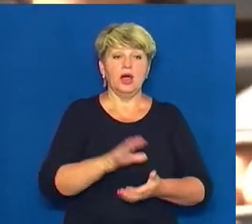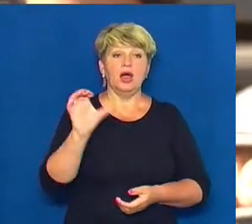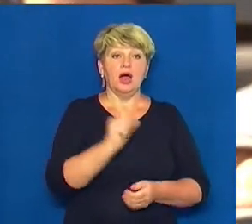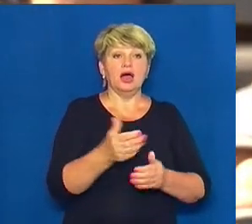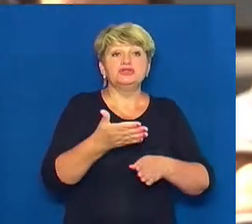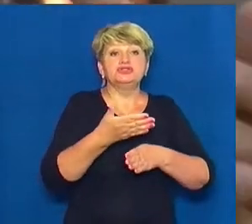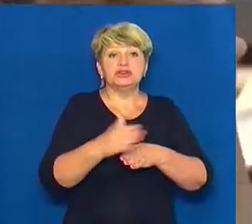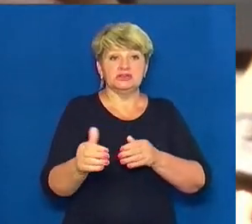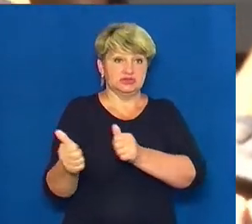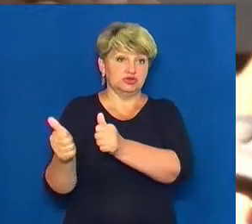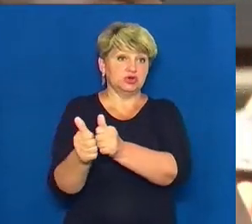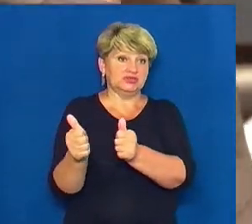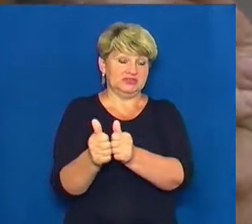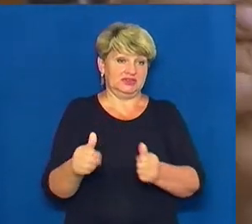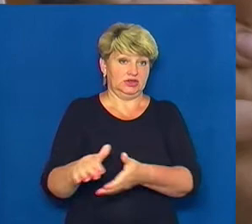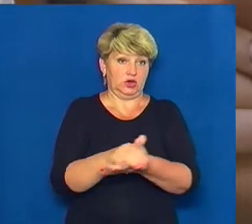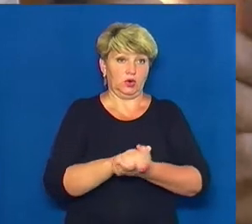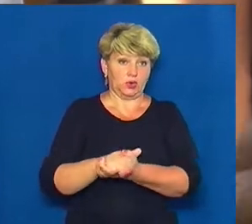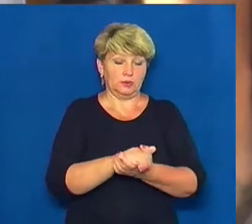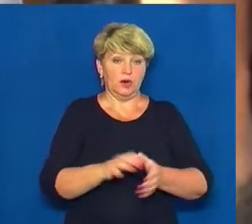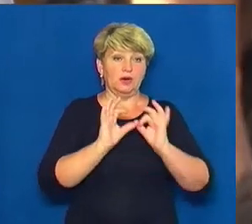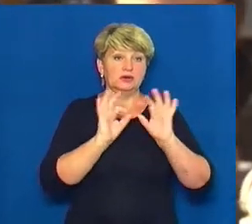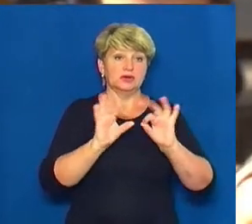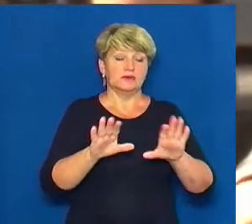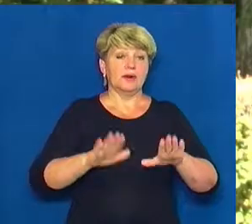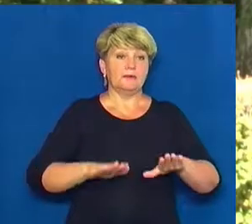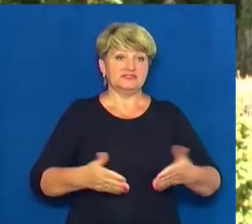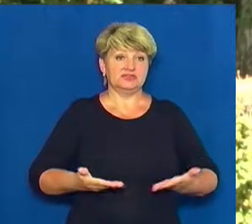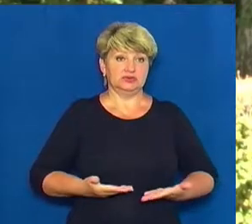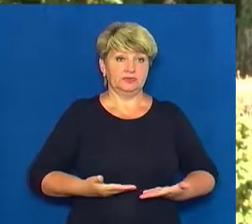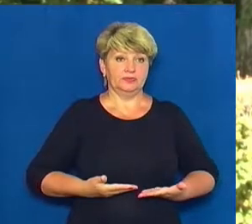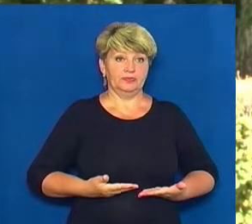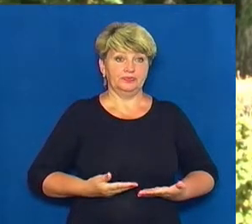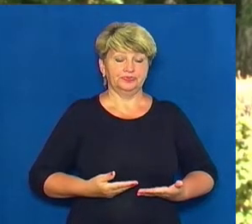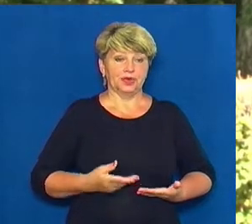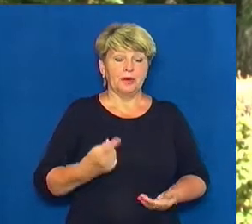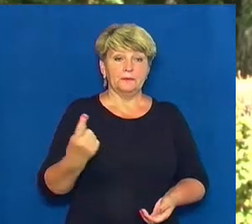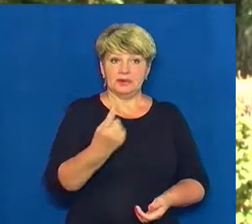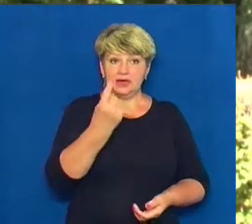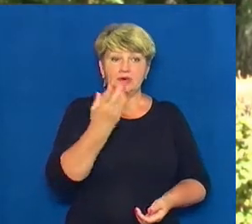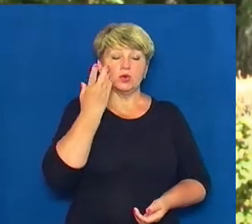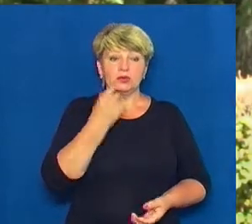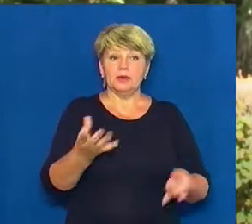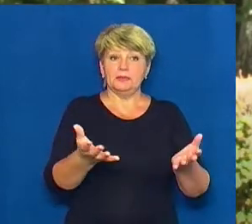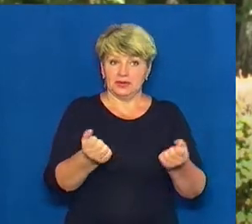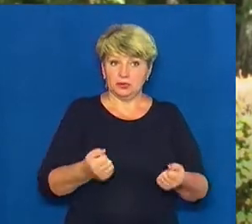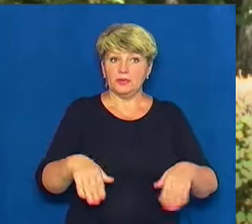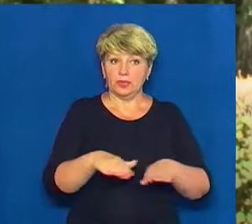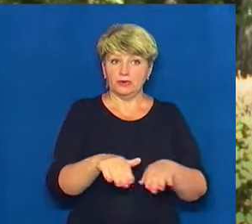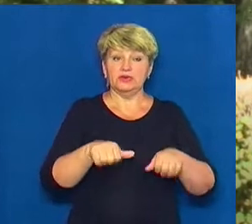а частиною сусідньої селищанської, розповідає місцева жителька Неля Шостак. Перше, як приймати такі рішення, вони повинні були звернутися